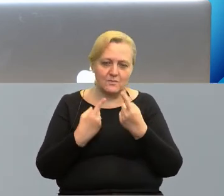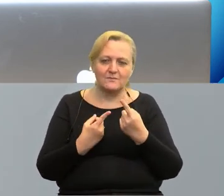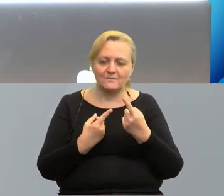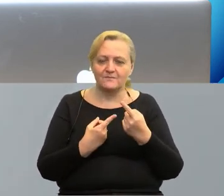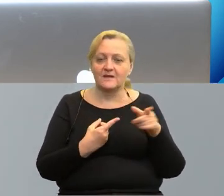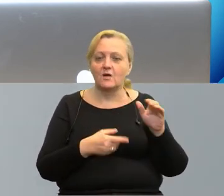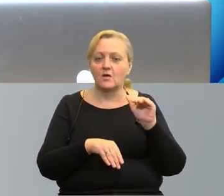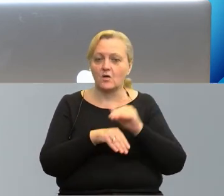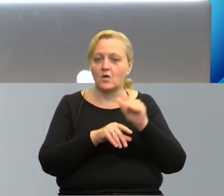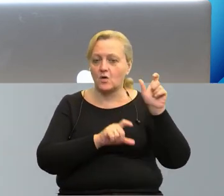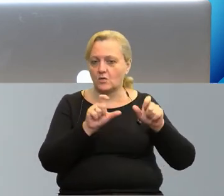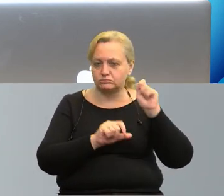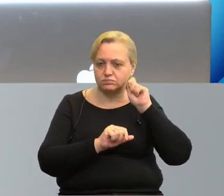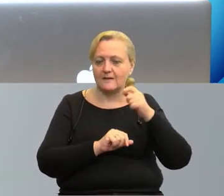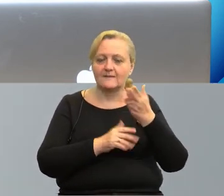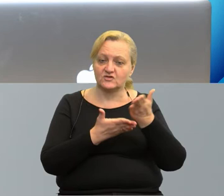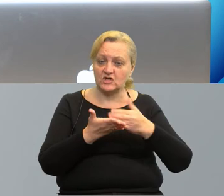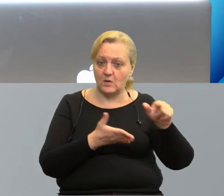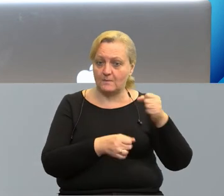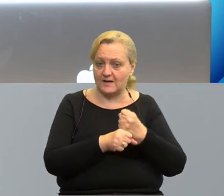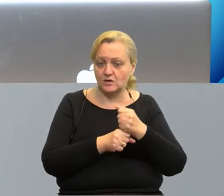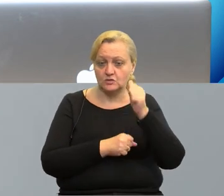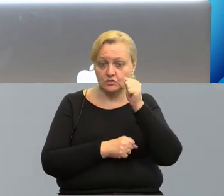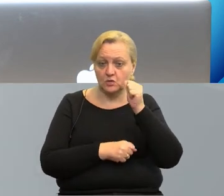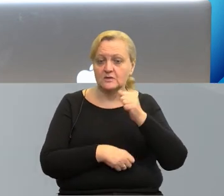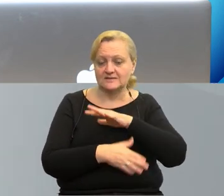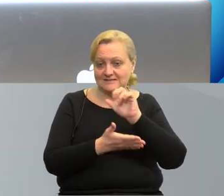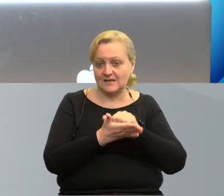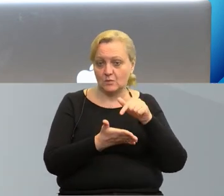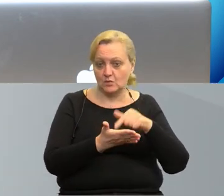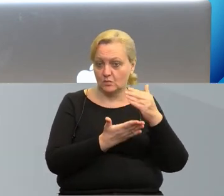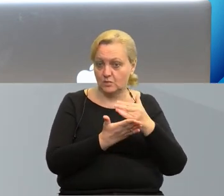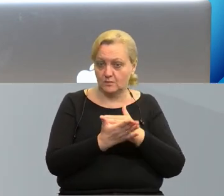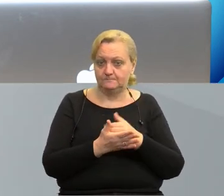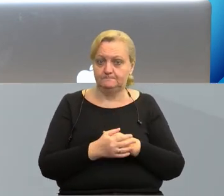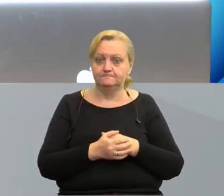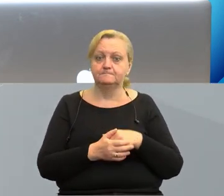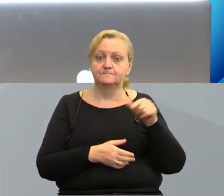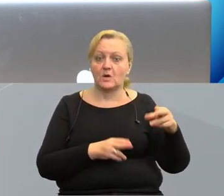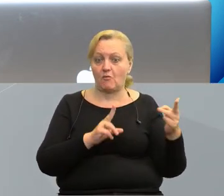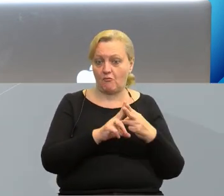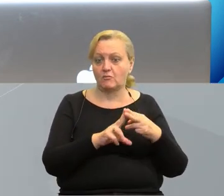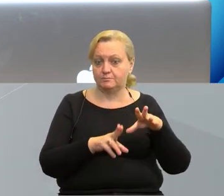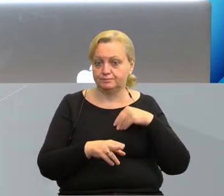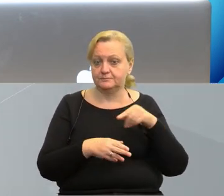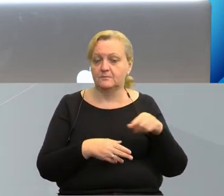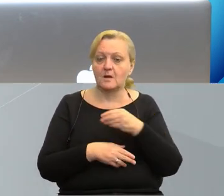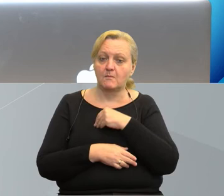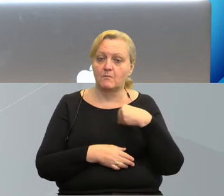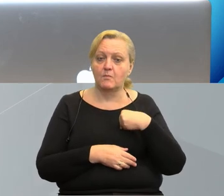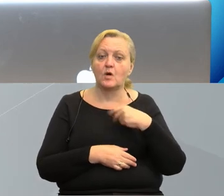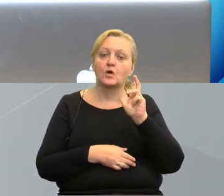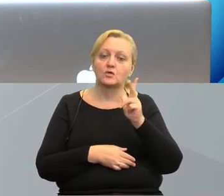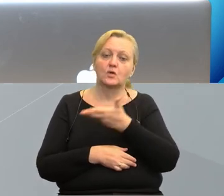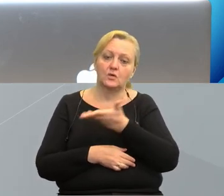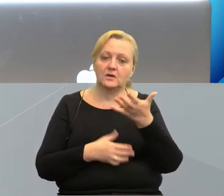koleżanek z departamentu, które na co dzień zajmują się tymi programami, są punktem kontaktowym dla polskich